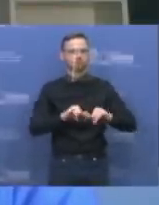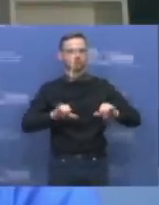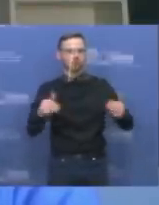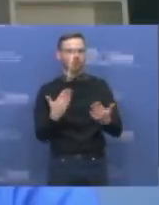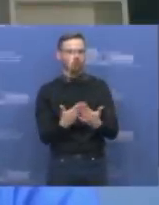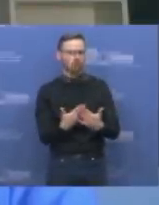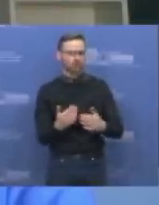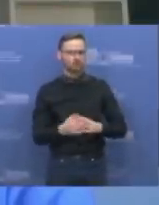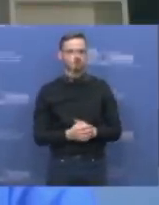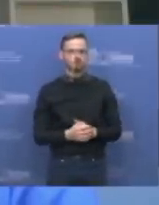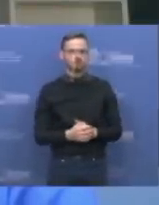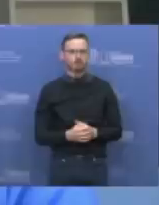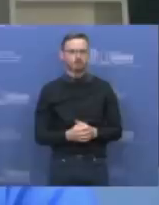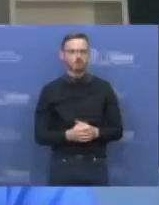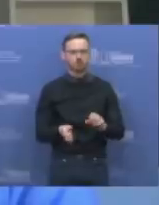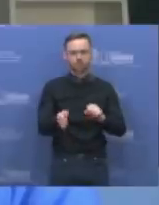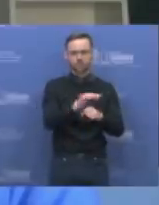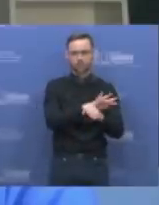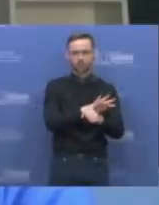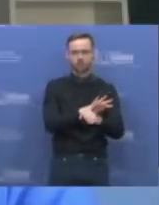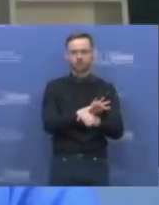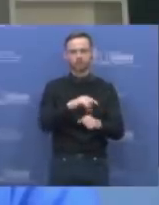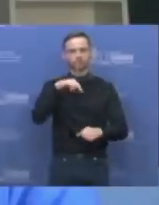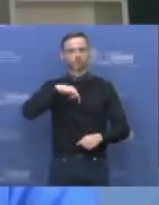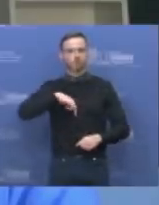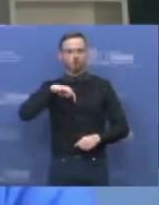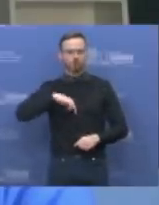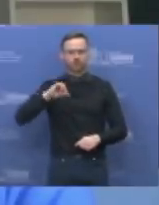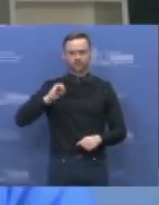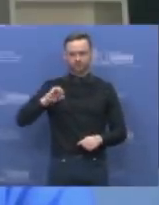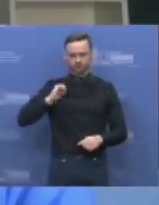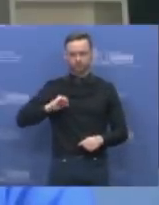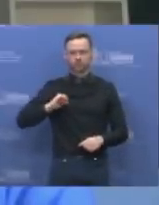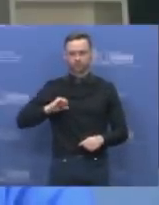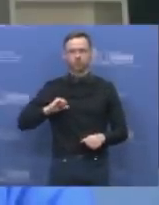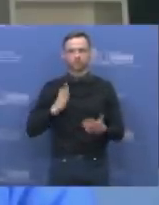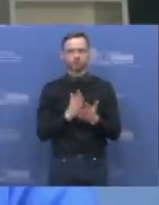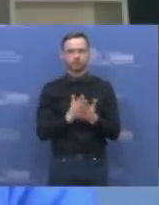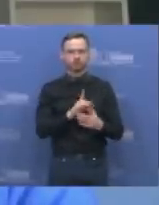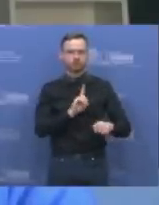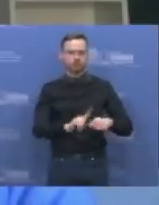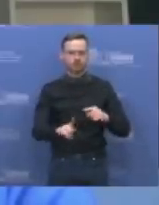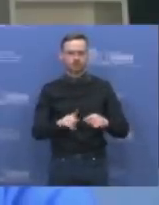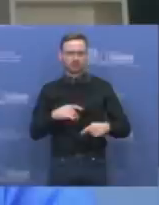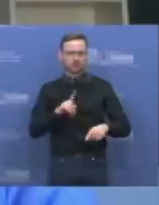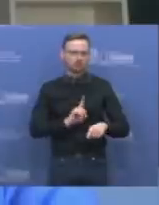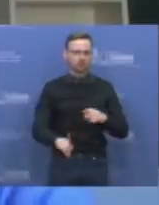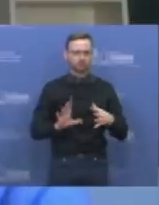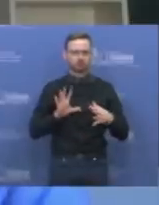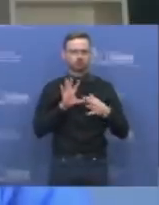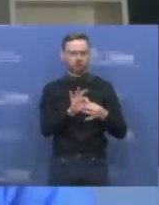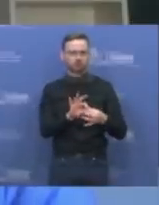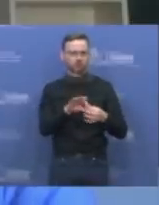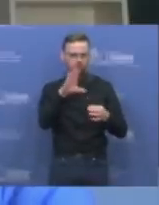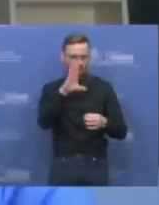todėl, kad jis labai gerai limpa prie savo receptorių žmogaus lastelėse ir todėl efektyviai užvečia žmonės. O tokia